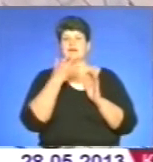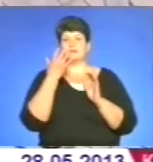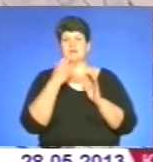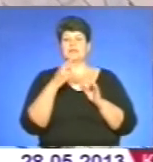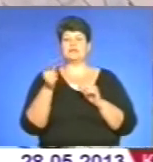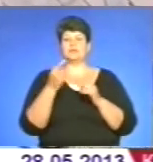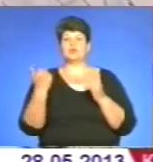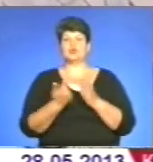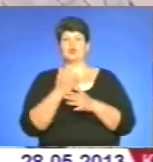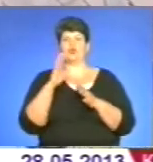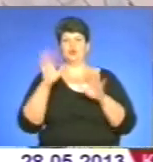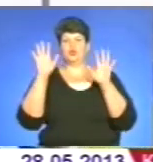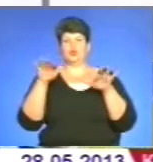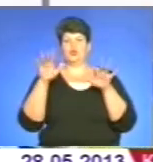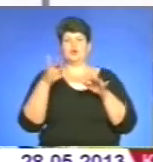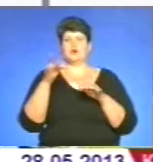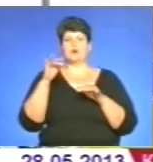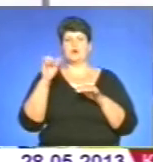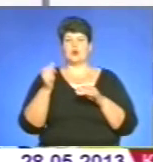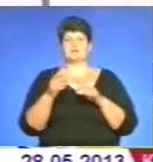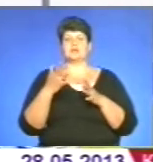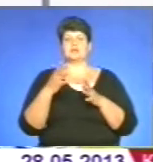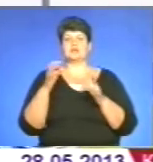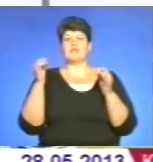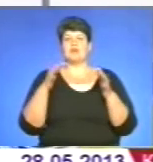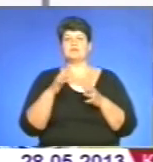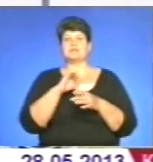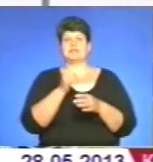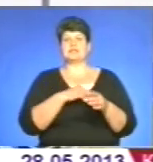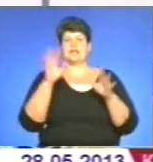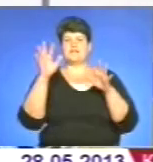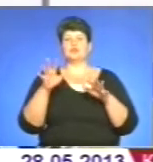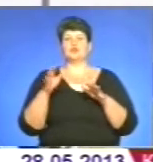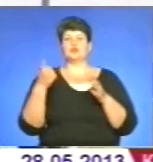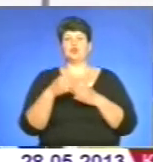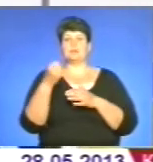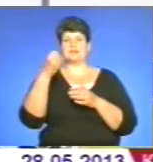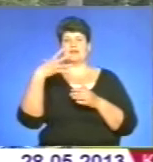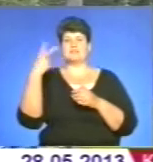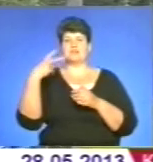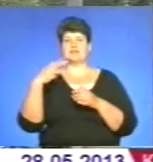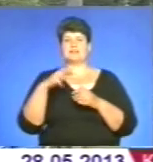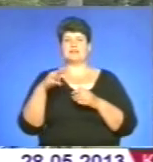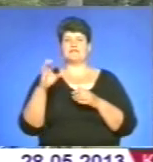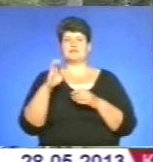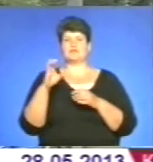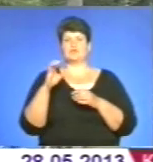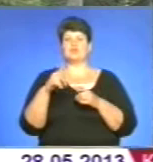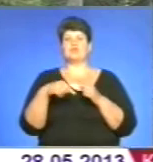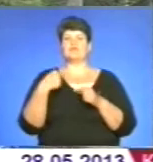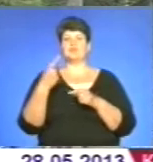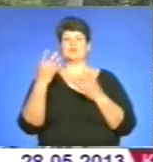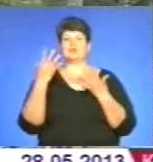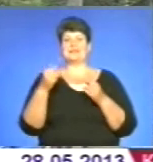пройдуть дощі і грози. Місцями град, шквали, посилення вітру до 15-20 метрів за секунду. Вже у наступні дні,